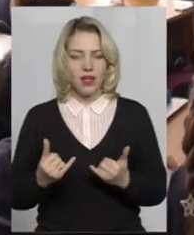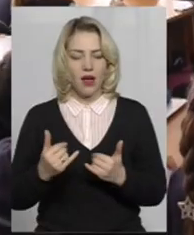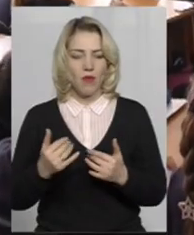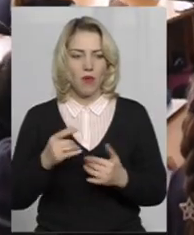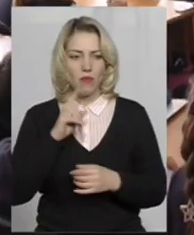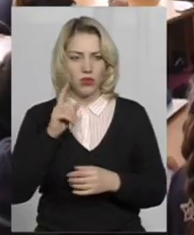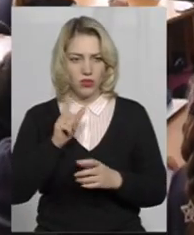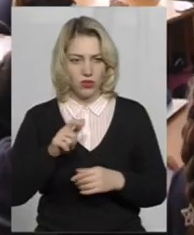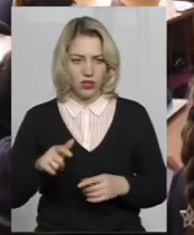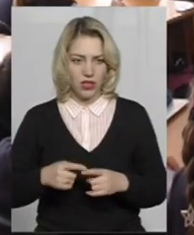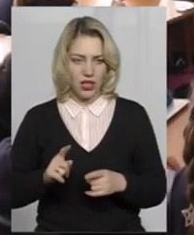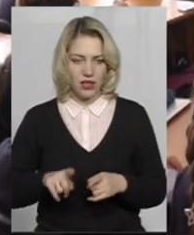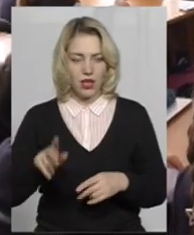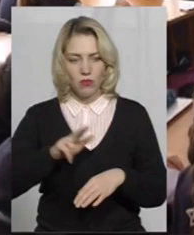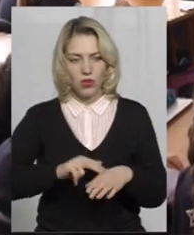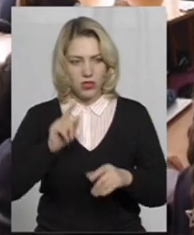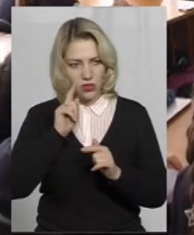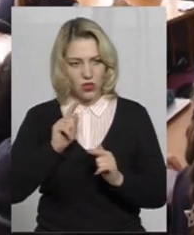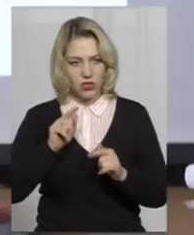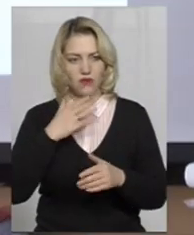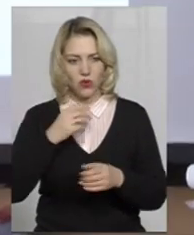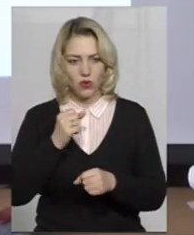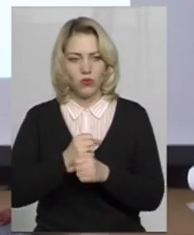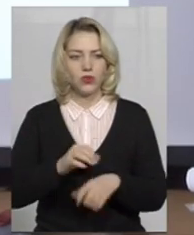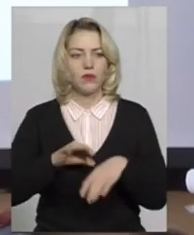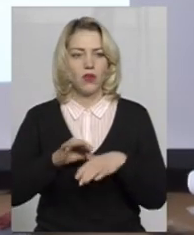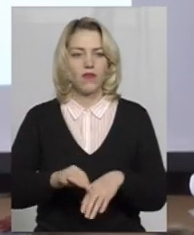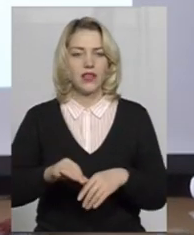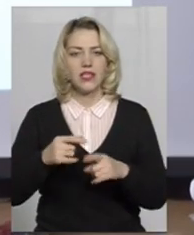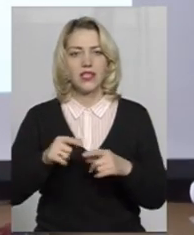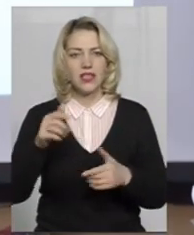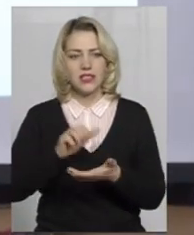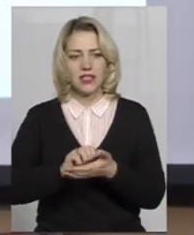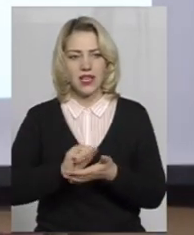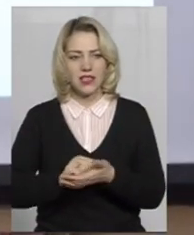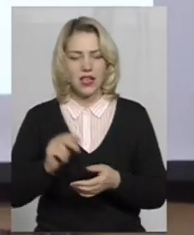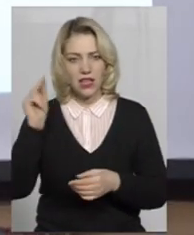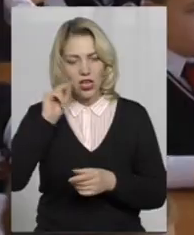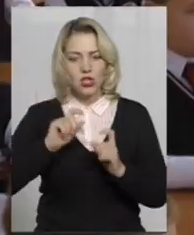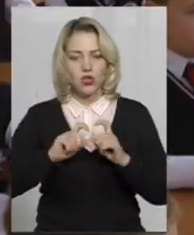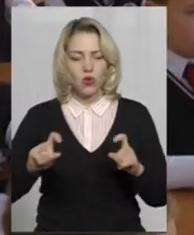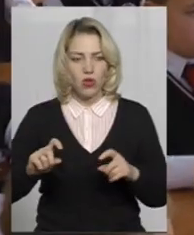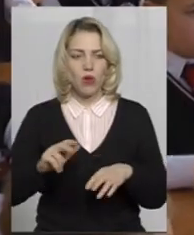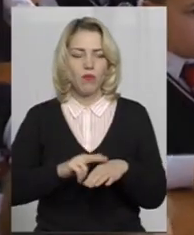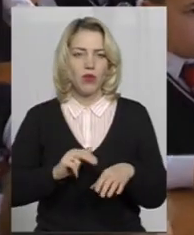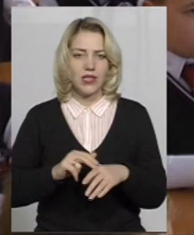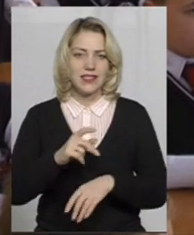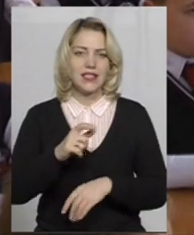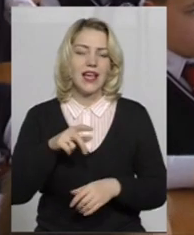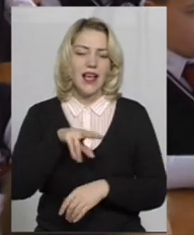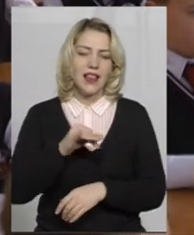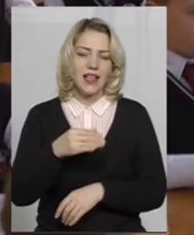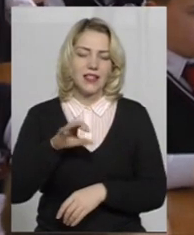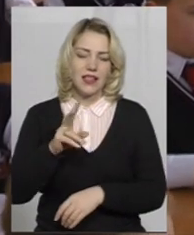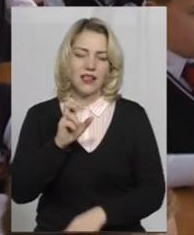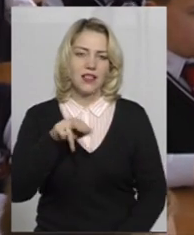Поліцейські зосереджуватимуть свою роботу на проведенні занять із учнями за програмою «Школа і поліція». Лейтенант патрульної поліції міста Хмельницького Андрій